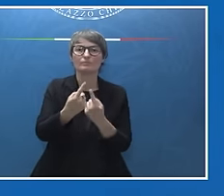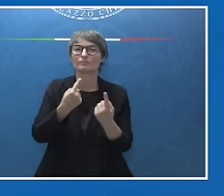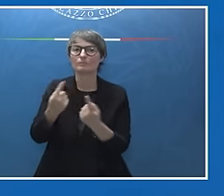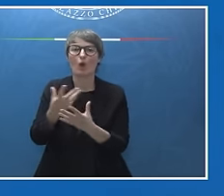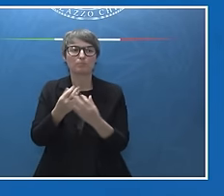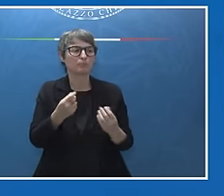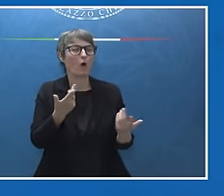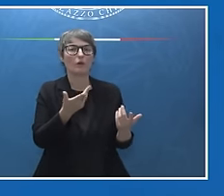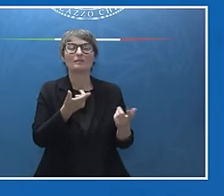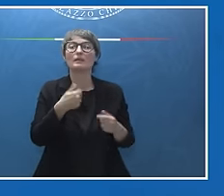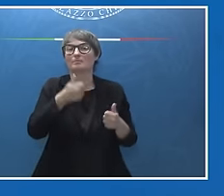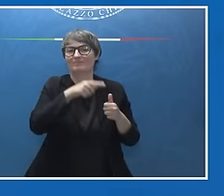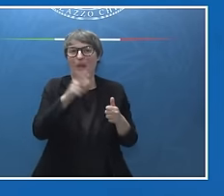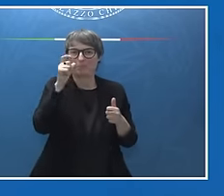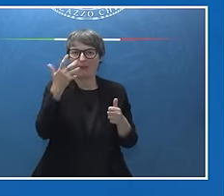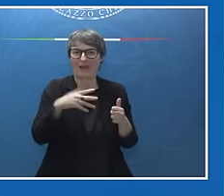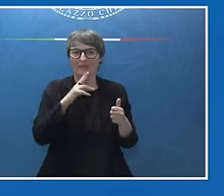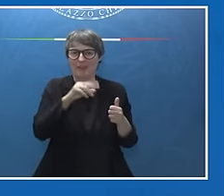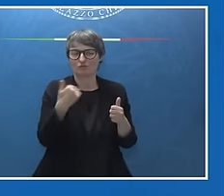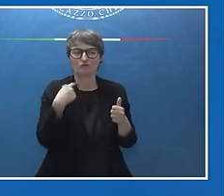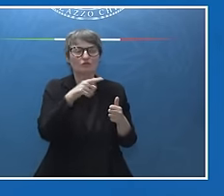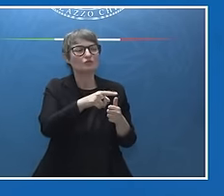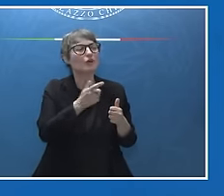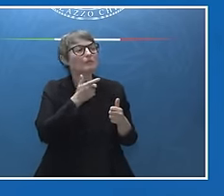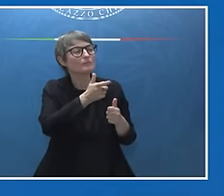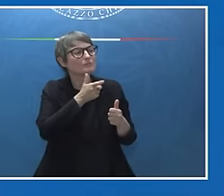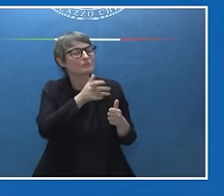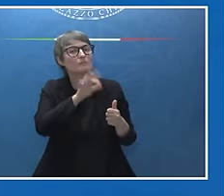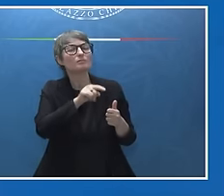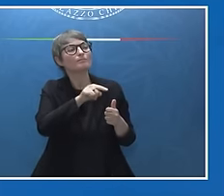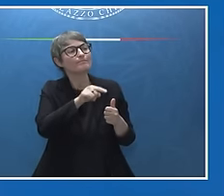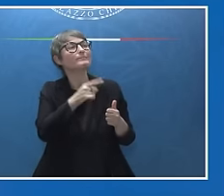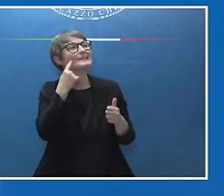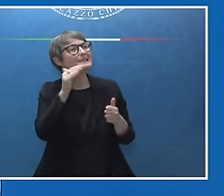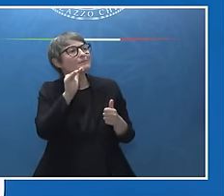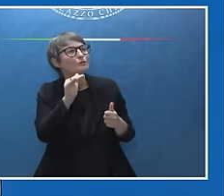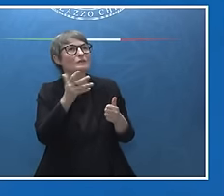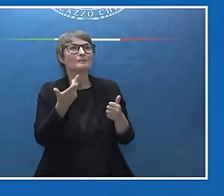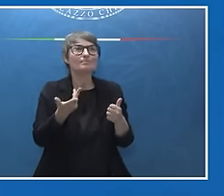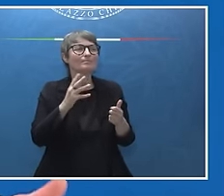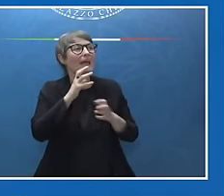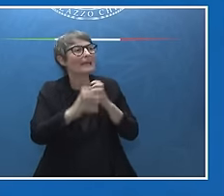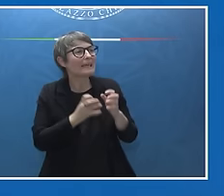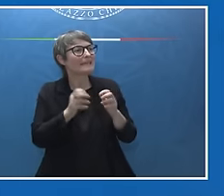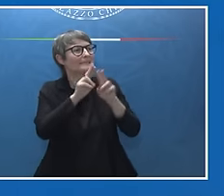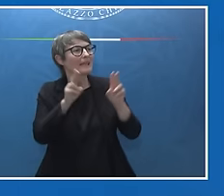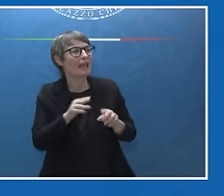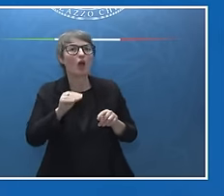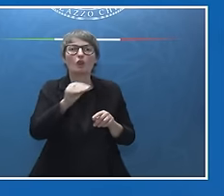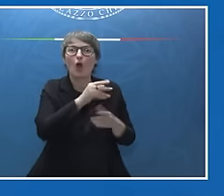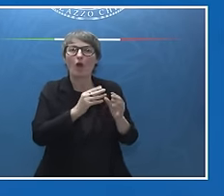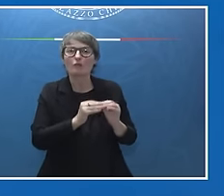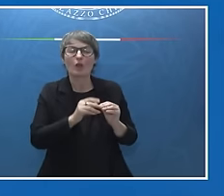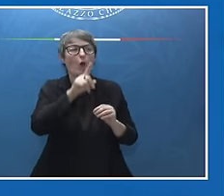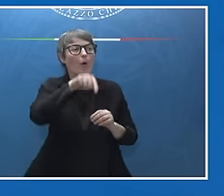Biden, con il quale ho discusso soprattutto dei principali scenari di crisi internazionale, del rafforzamento anche della